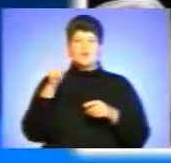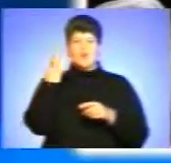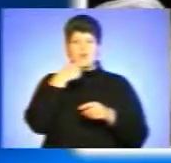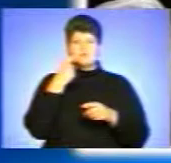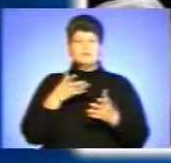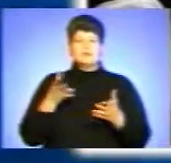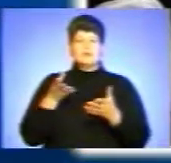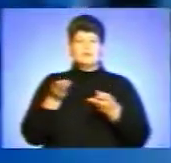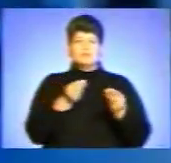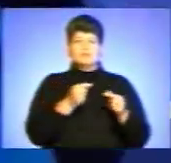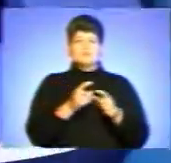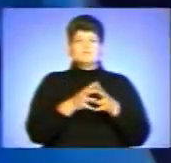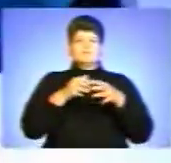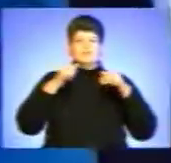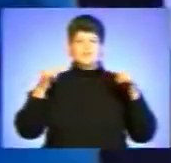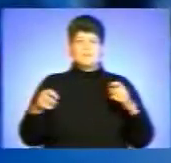найпоширеніше порушення.